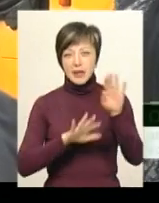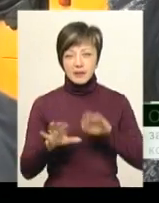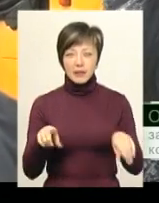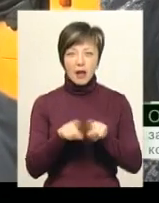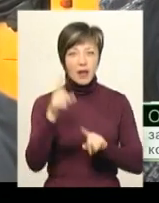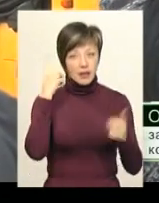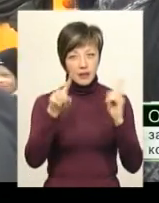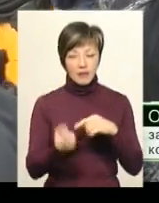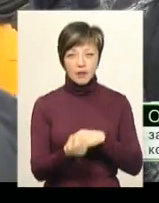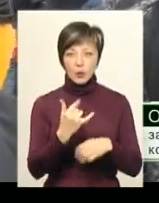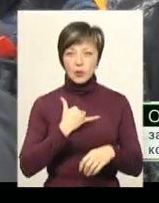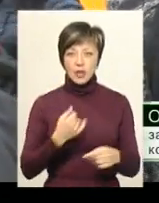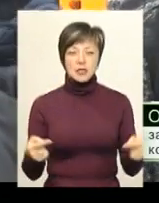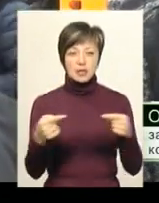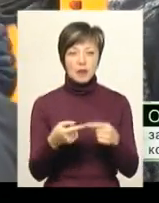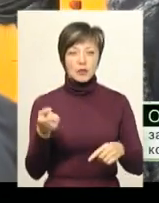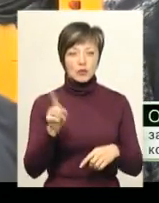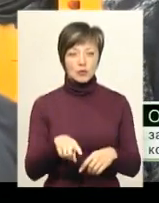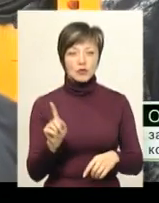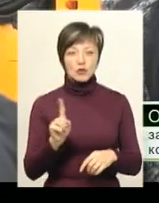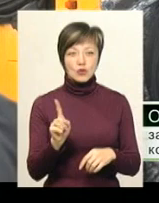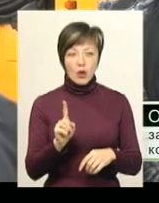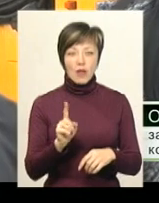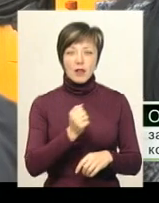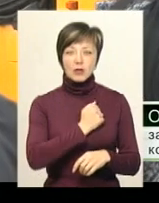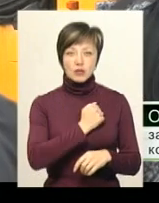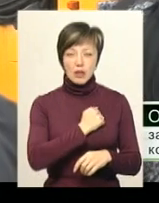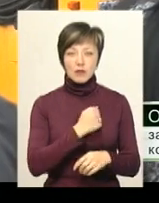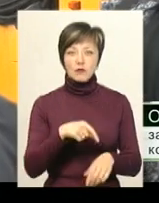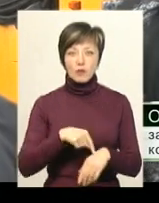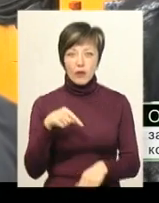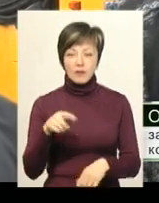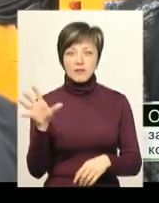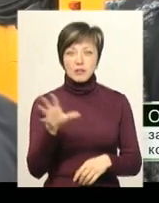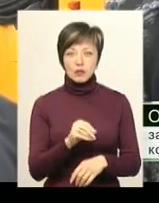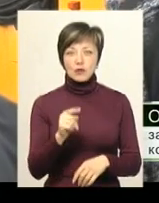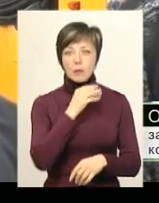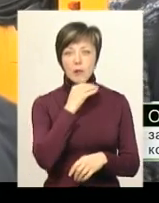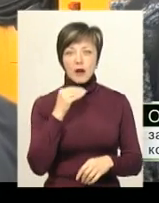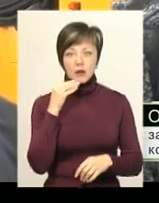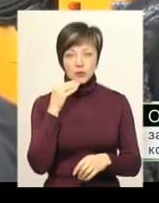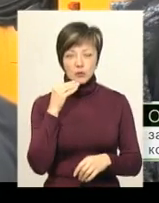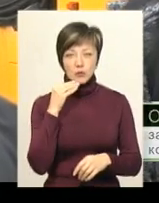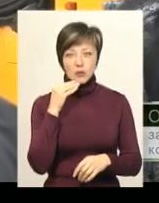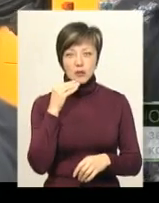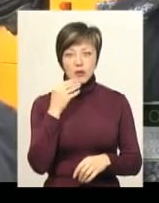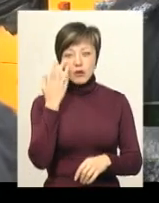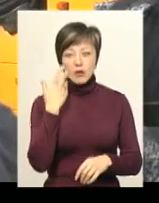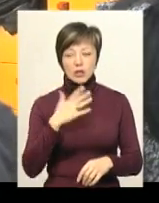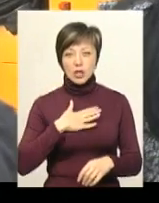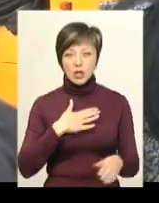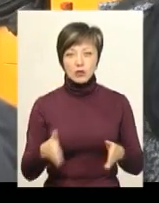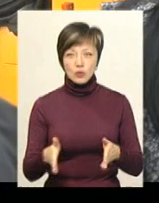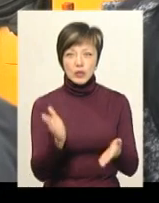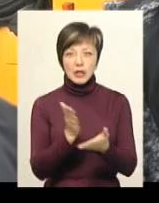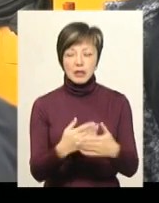нас посетила? Саме тому, що, на жаль, але ми відчуваємо всі, що багато, коли на наших дорогах